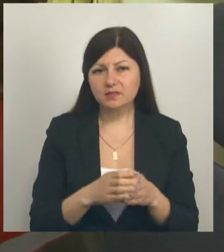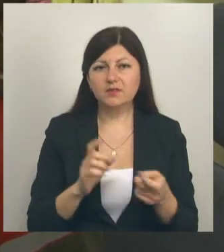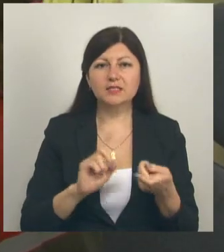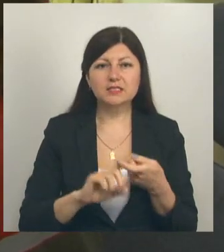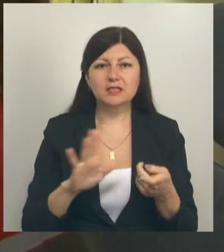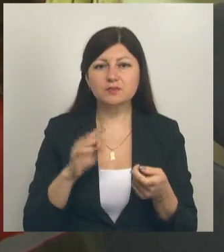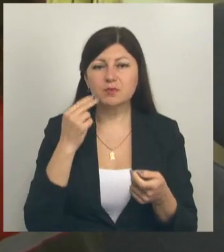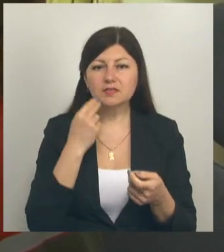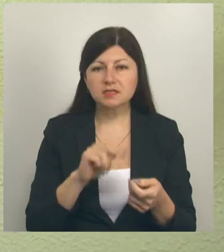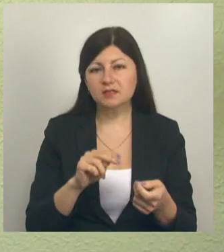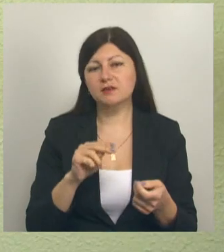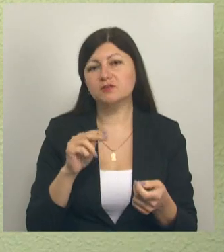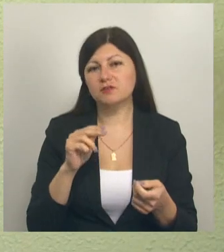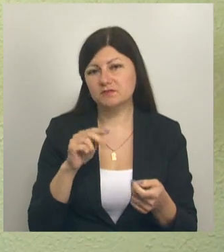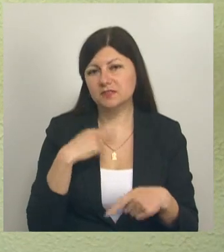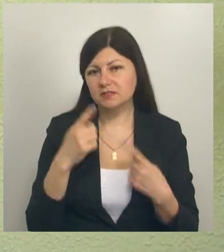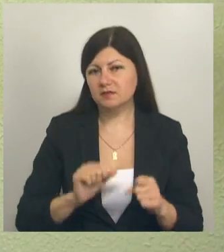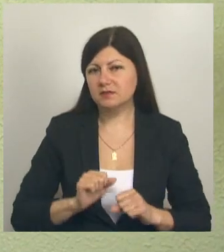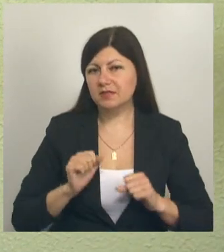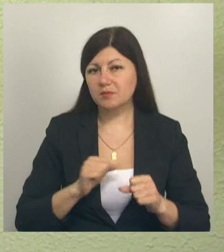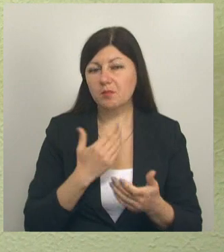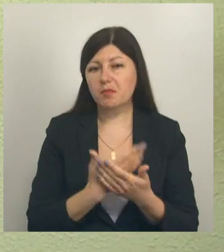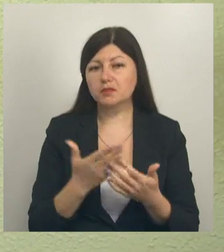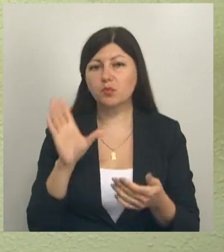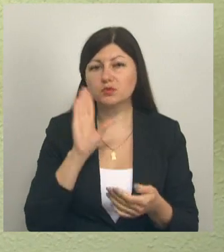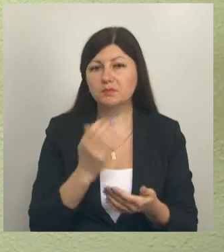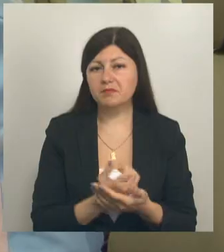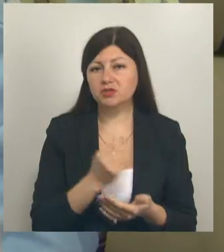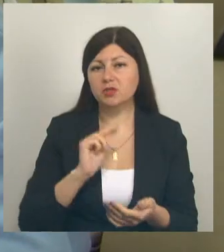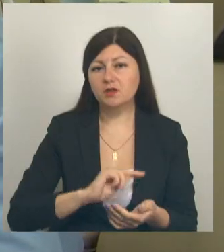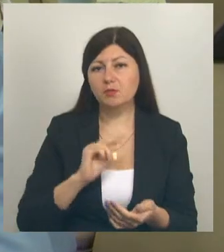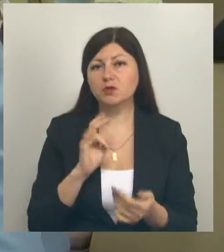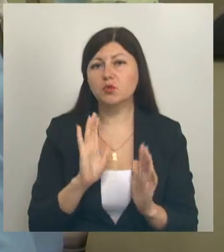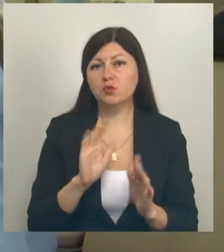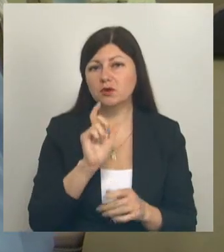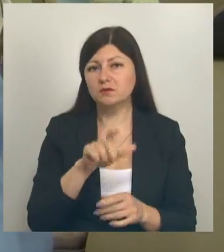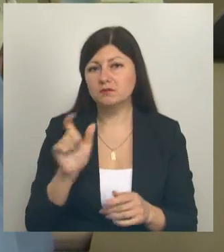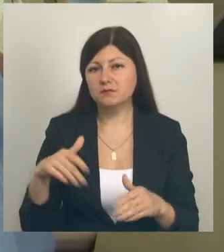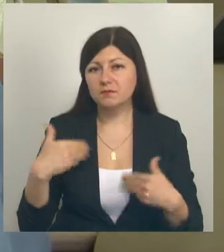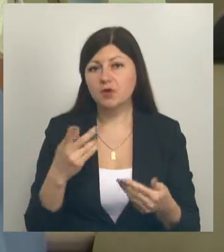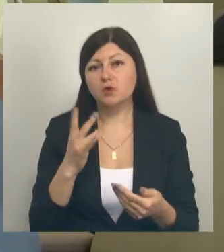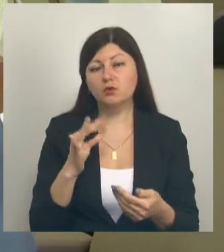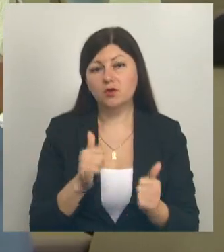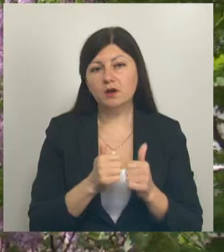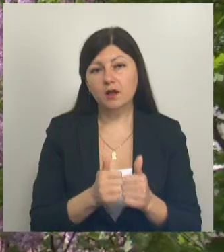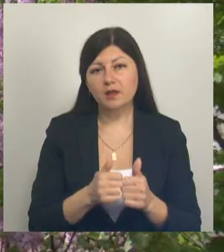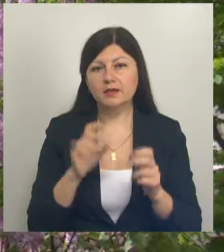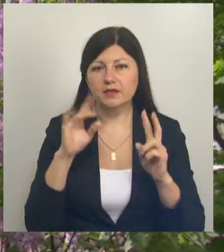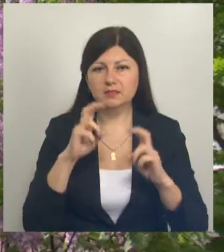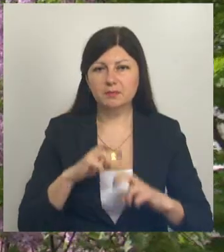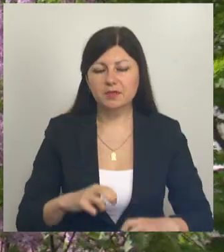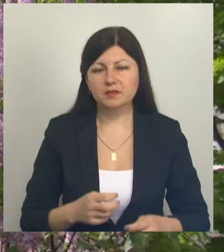оценке качества всегда стремились. Ведь показатель успешной работы не только в отзывах жильцов, но и в признании коллег и экспертов.